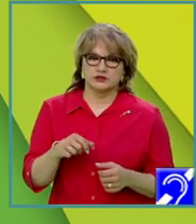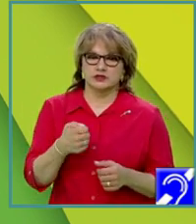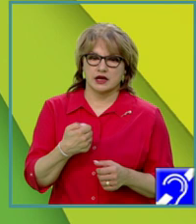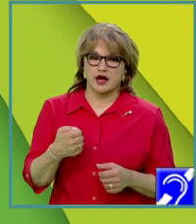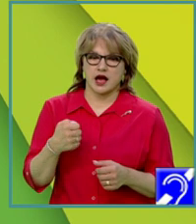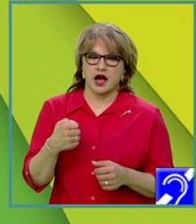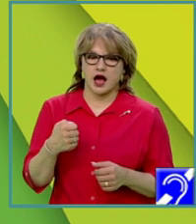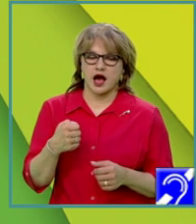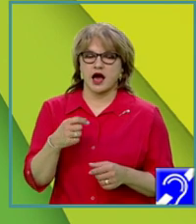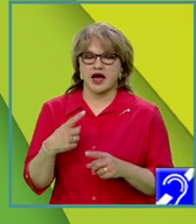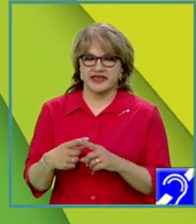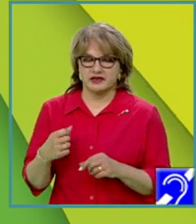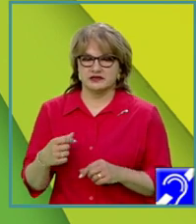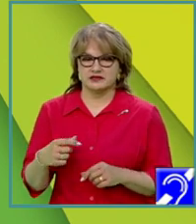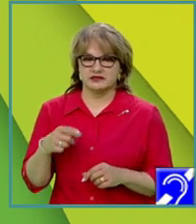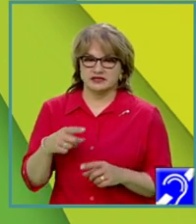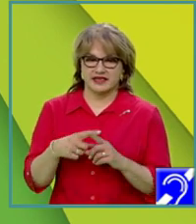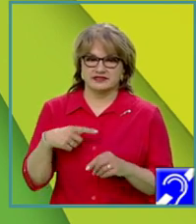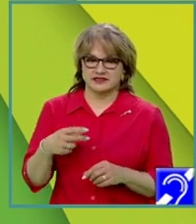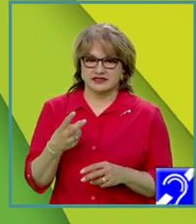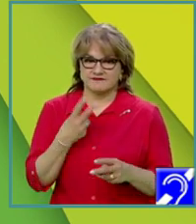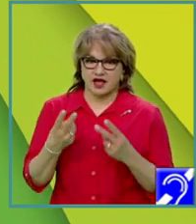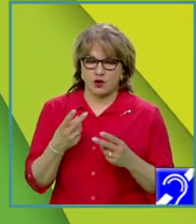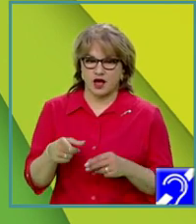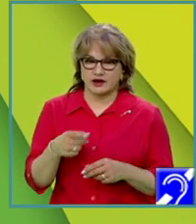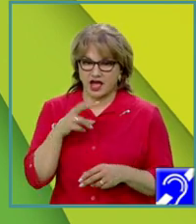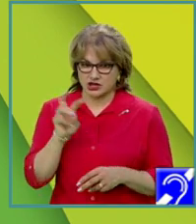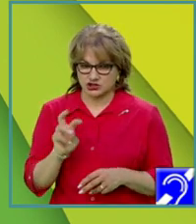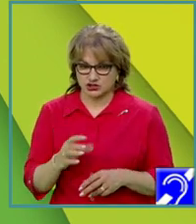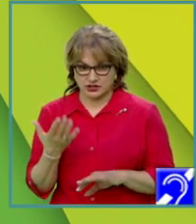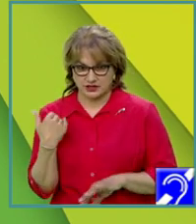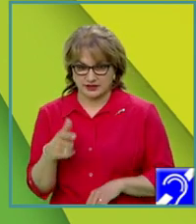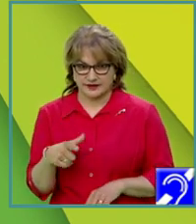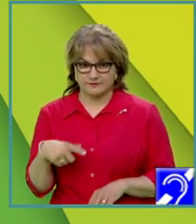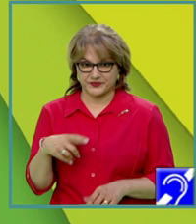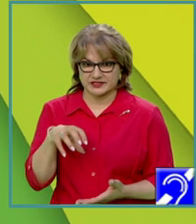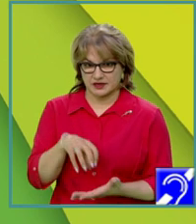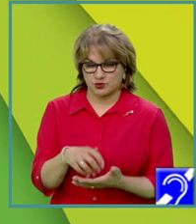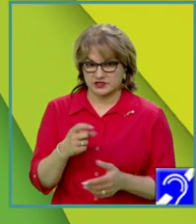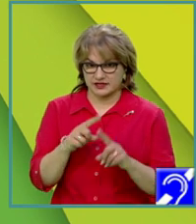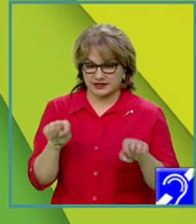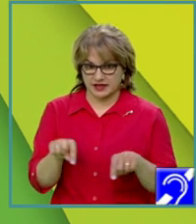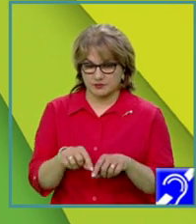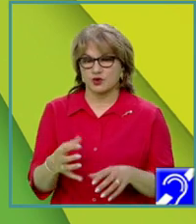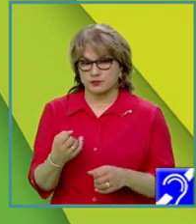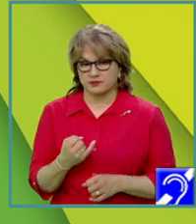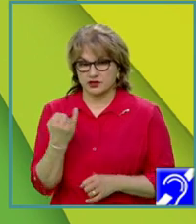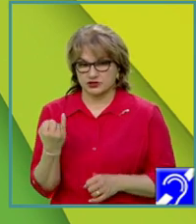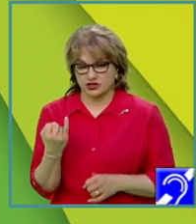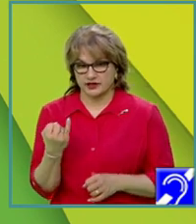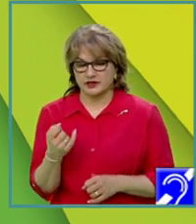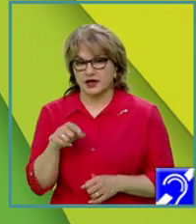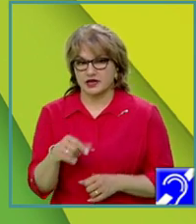X, unde X, repet, este valoarea citită, dar e vorba de poziția din tablou, primește I, unde I